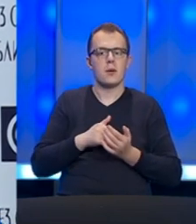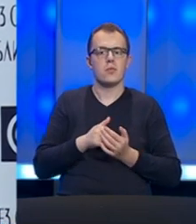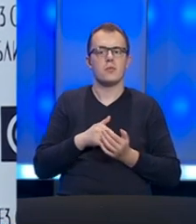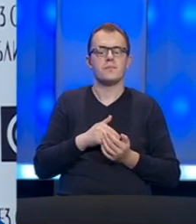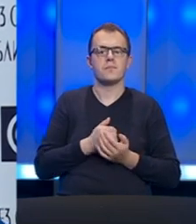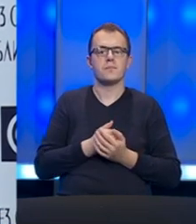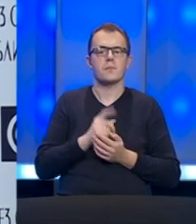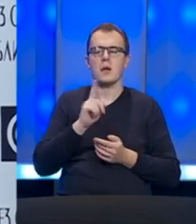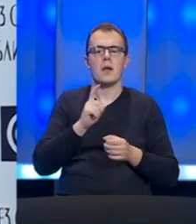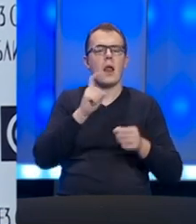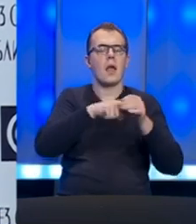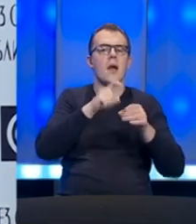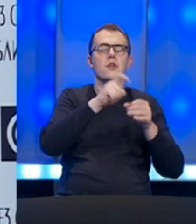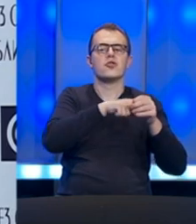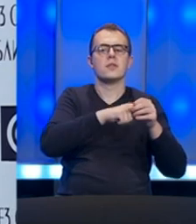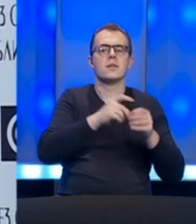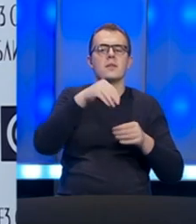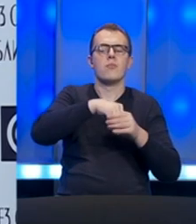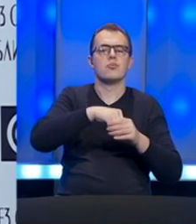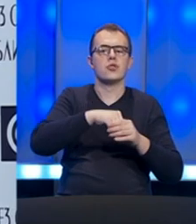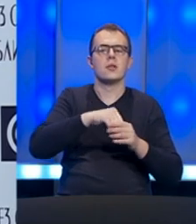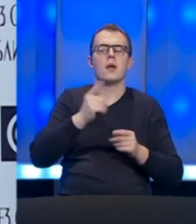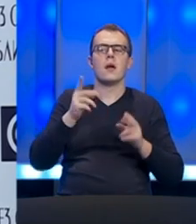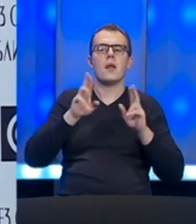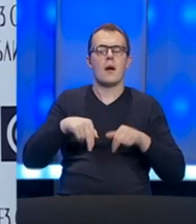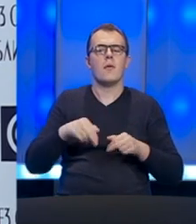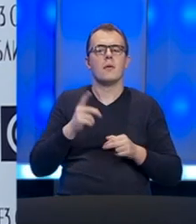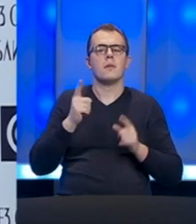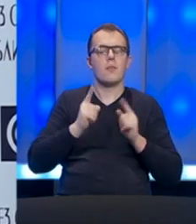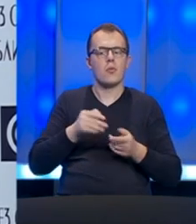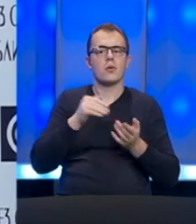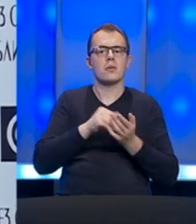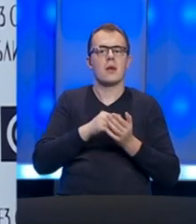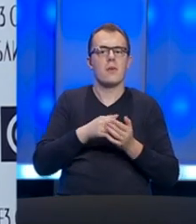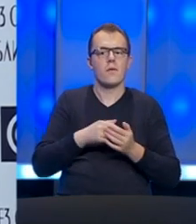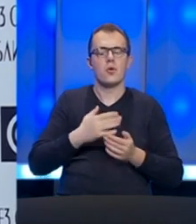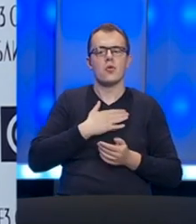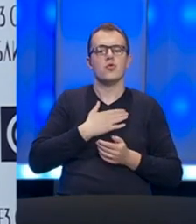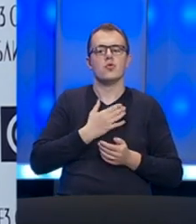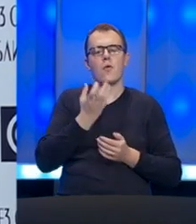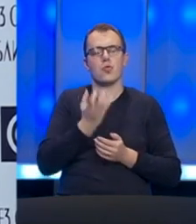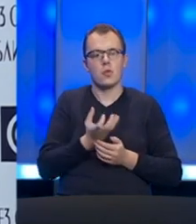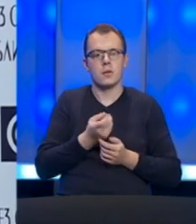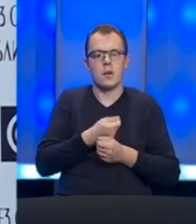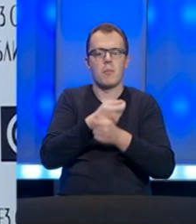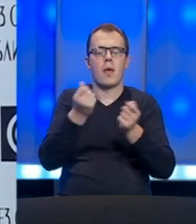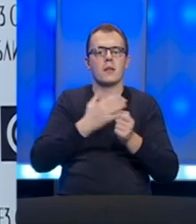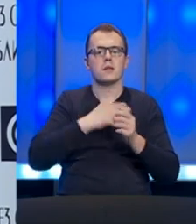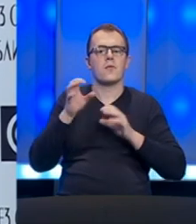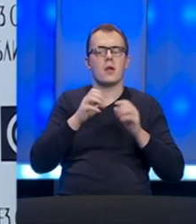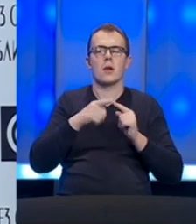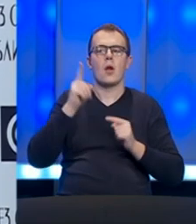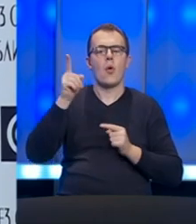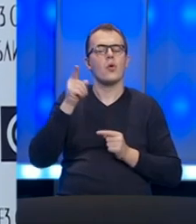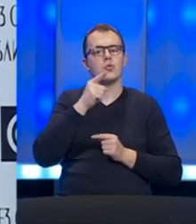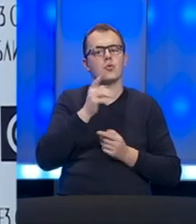svi za budžet jer to je budžet koji pripada svima nama, da moraju i trebaju povući svoje dobiti i platiti svoje radnike jer oni su njima tu